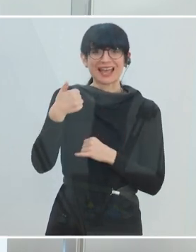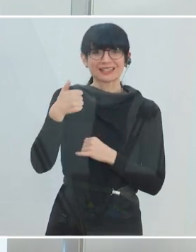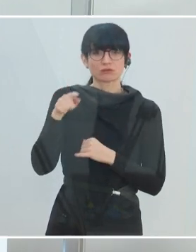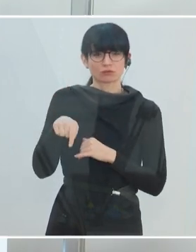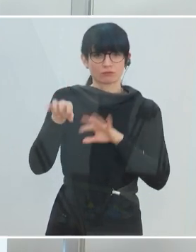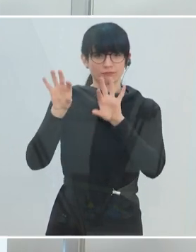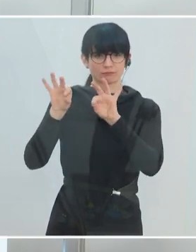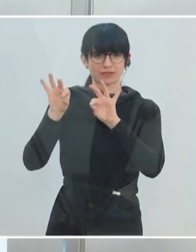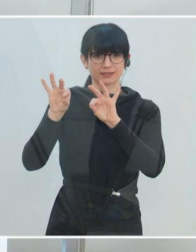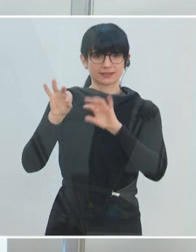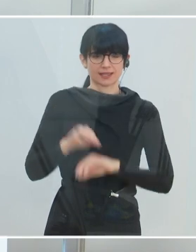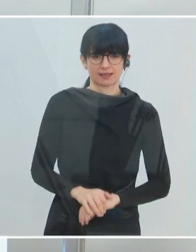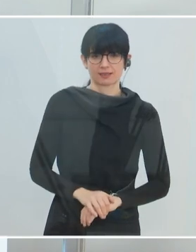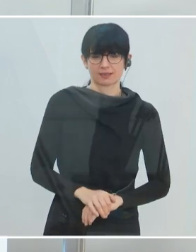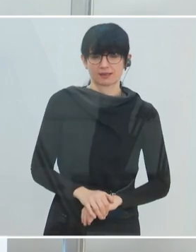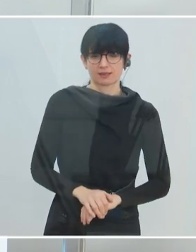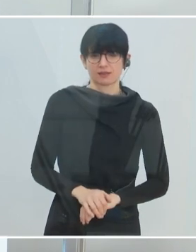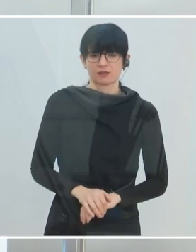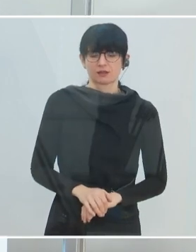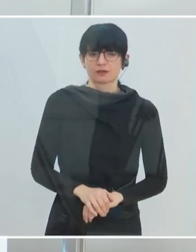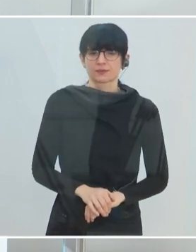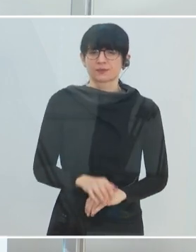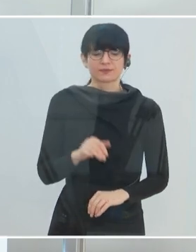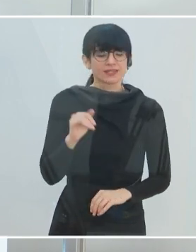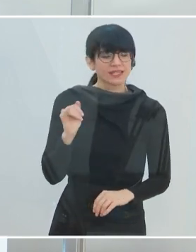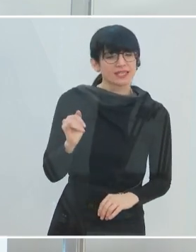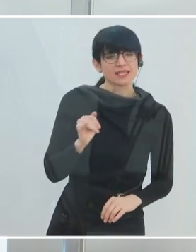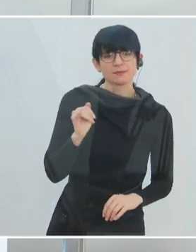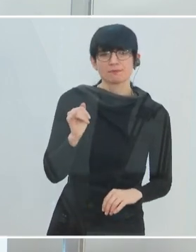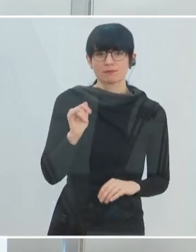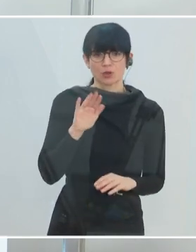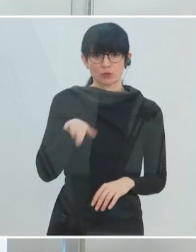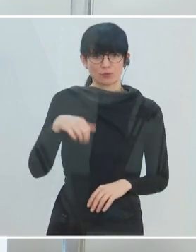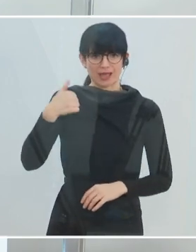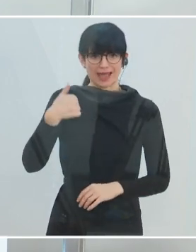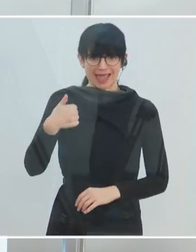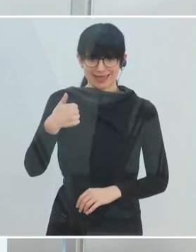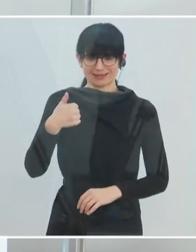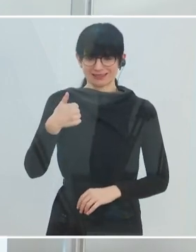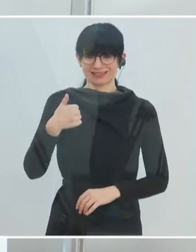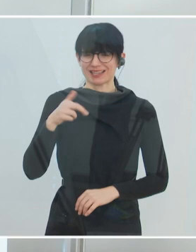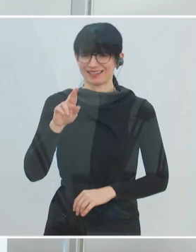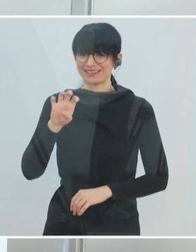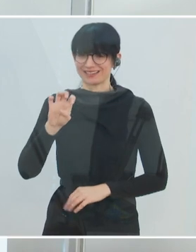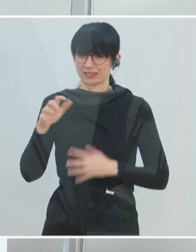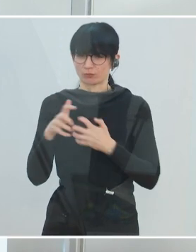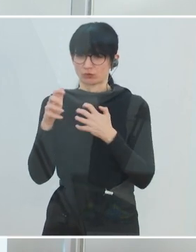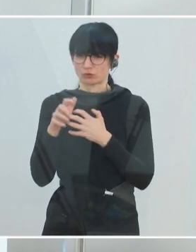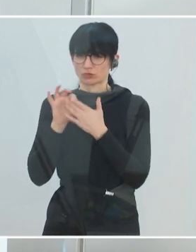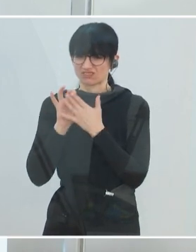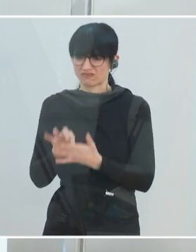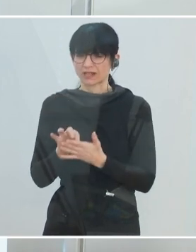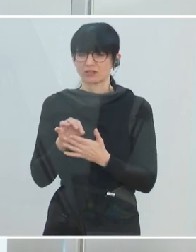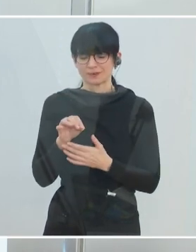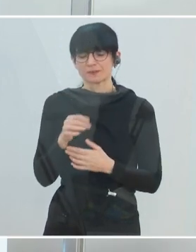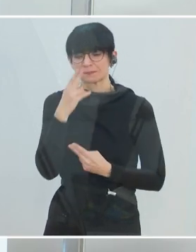beim Reproduktionsfaktor und überall dann, immer dann, wenn wir über 1 sind, ist das ein Effekt, der in Richtung